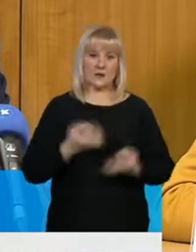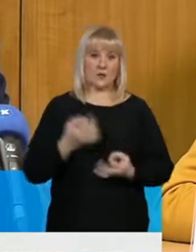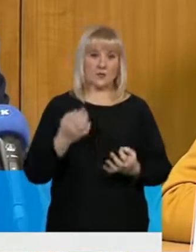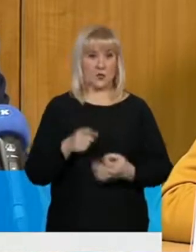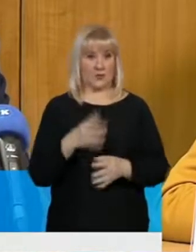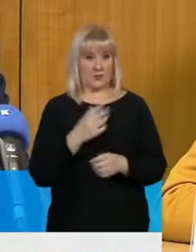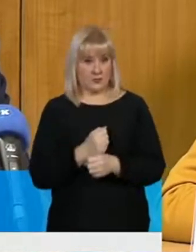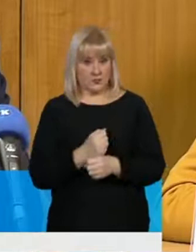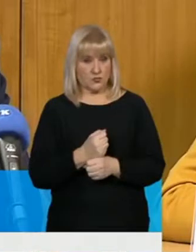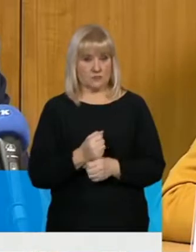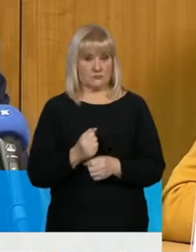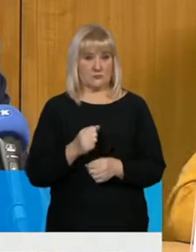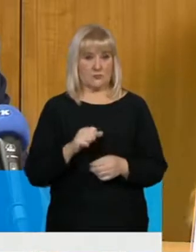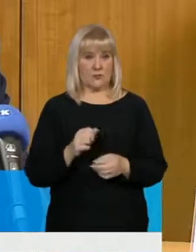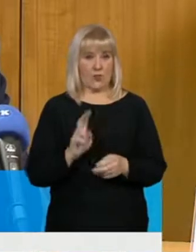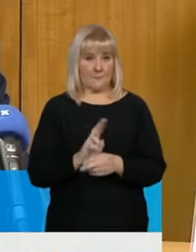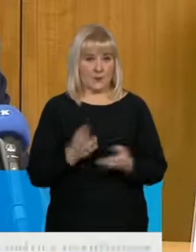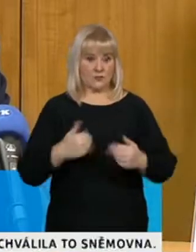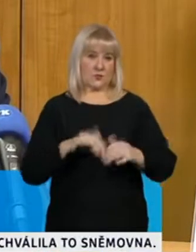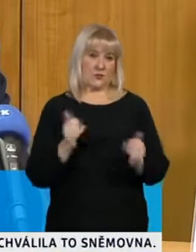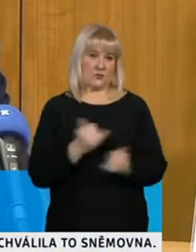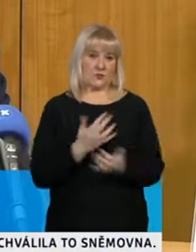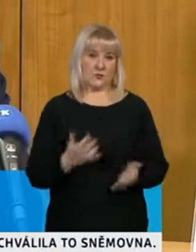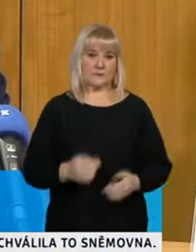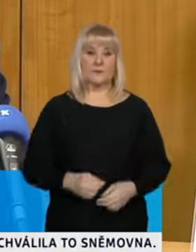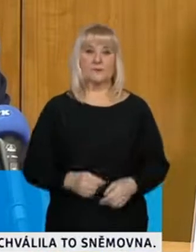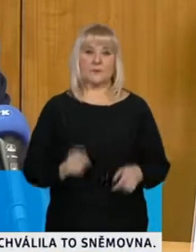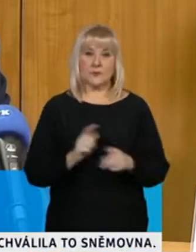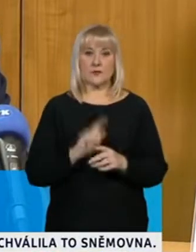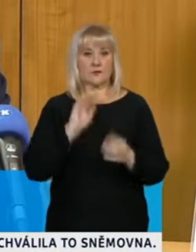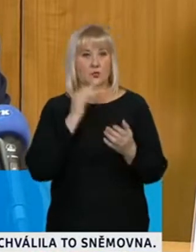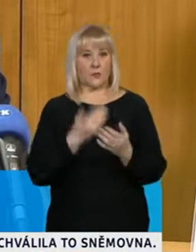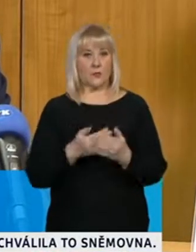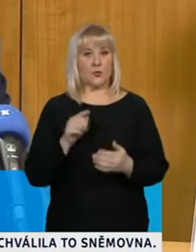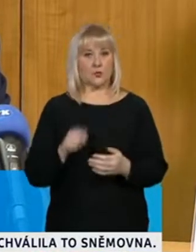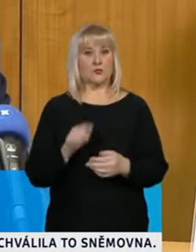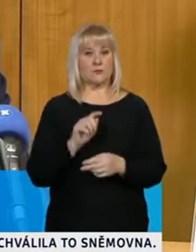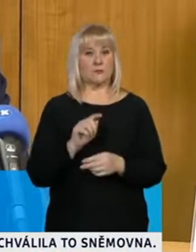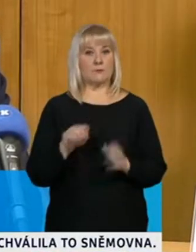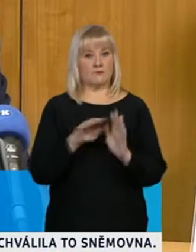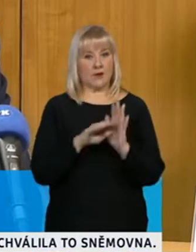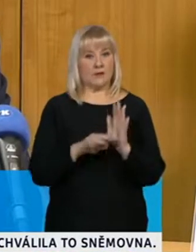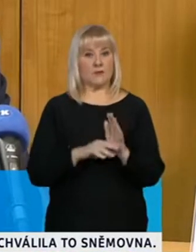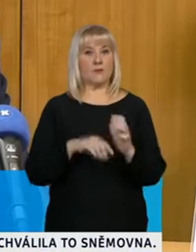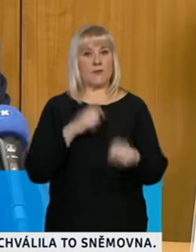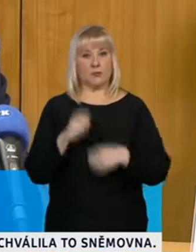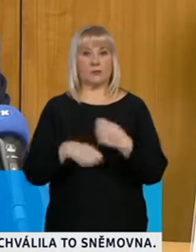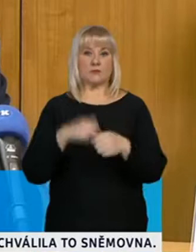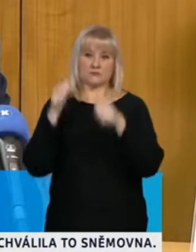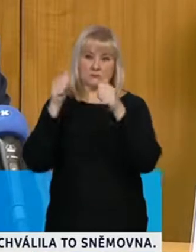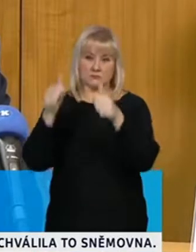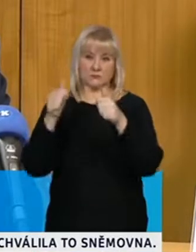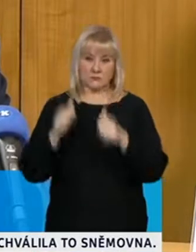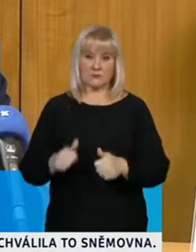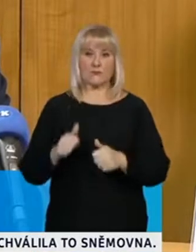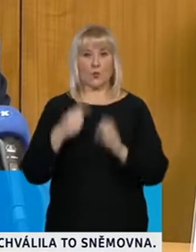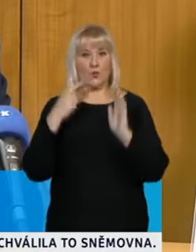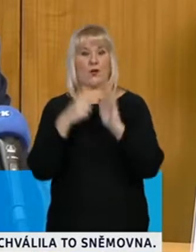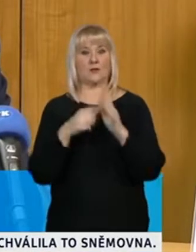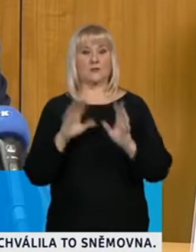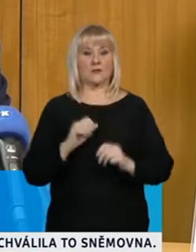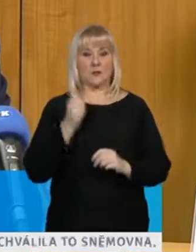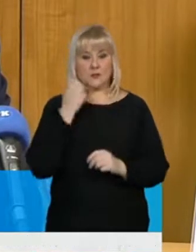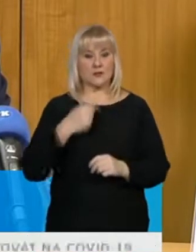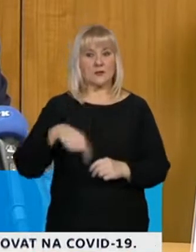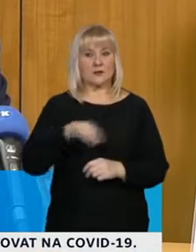jeho obchodu dodržováno. Doporučujeme, aby tato pravidla byla třeba i zjevně umístěná v těch daných zařízeních tak, aby